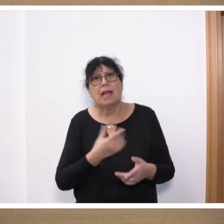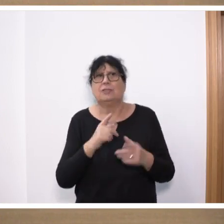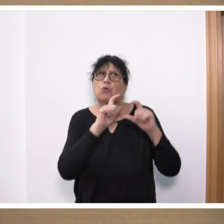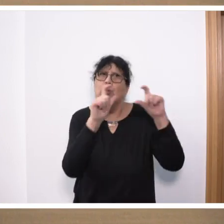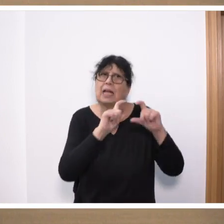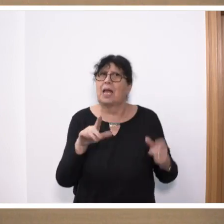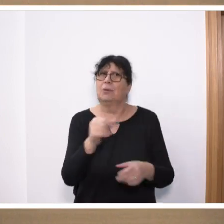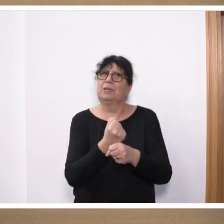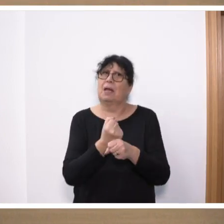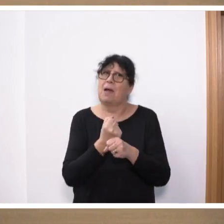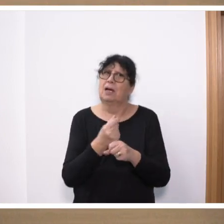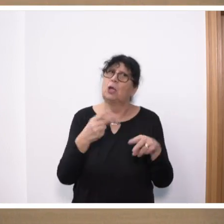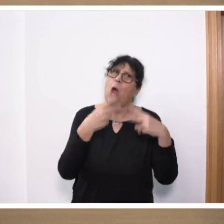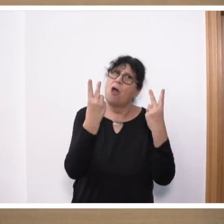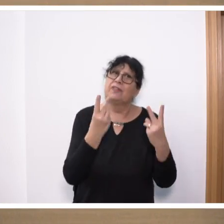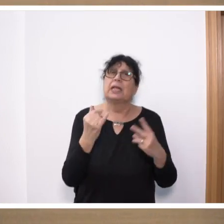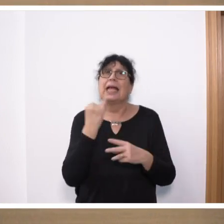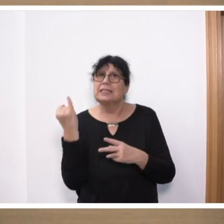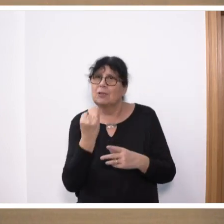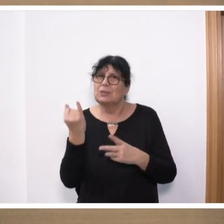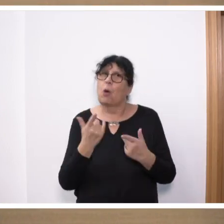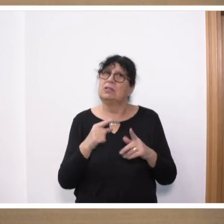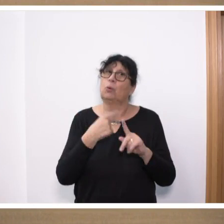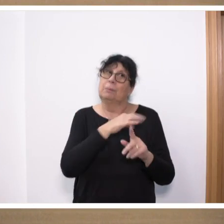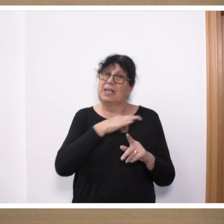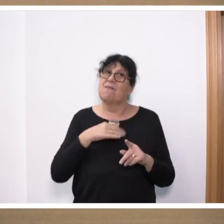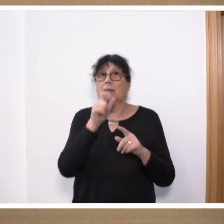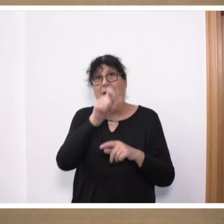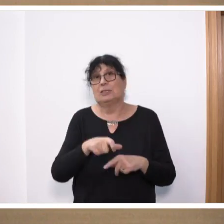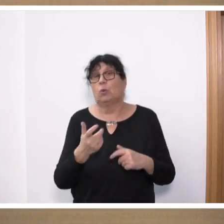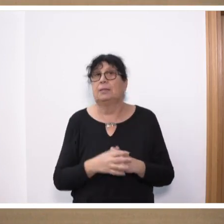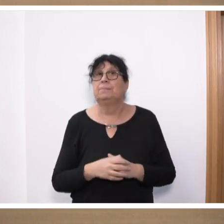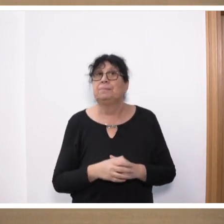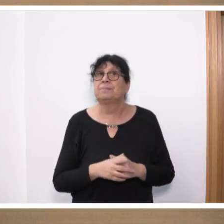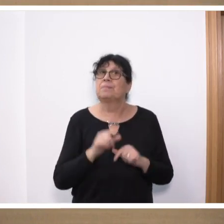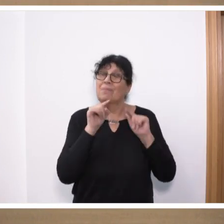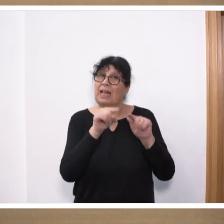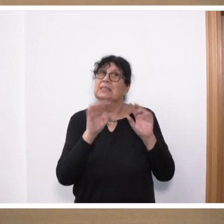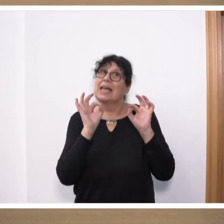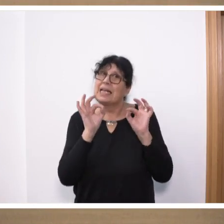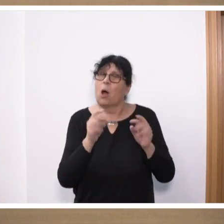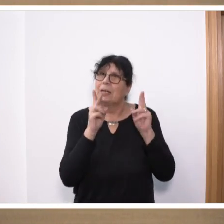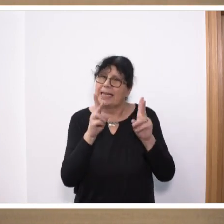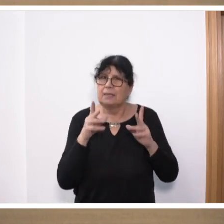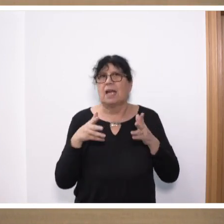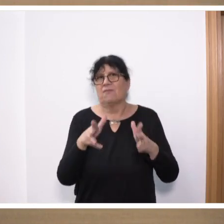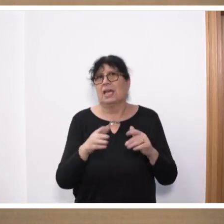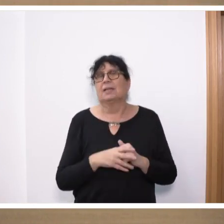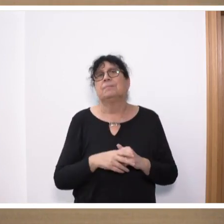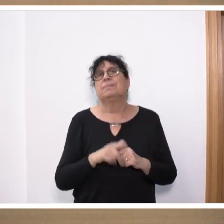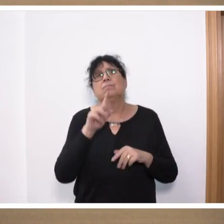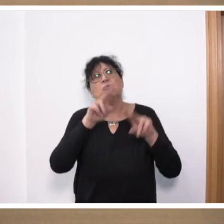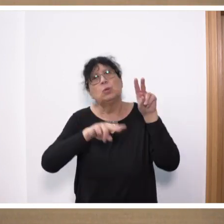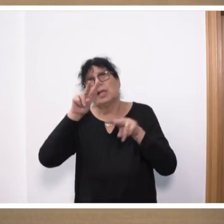Unternehmen, öffentlichen Institutionen und auch Privatpersonen. Und das ist genau der richtige Weg. Die ganz